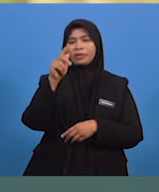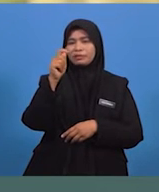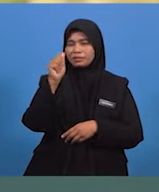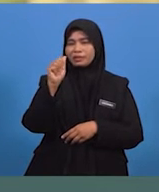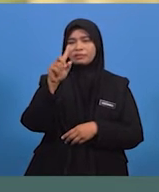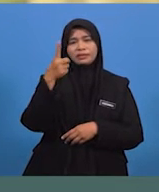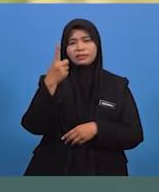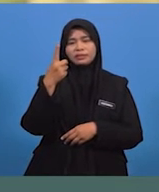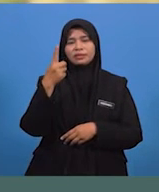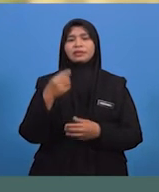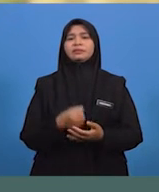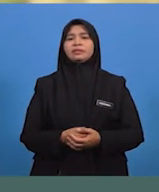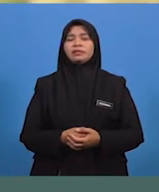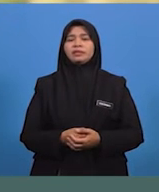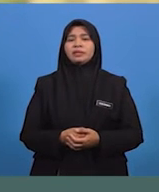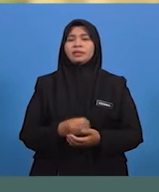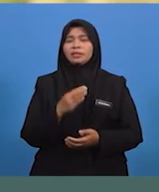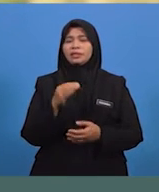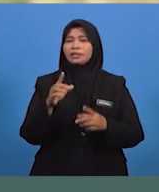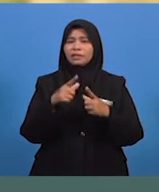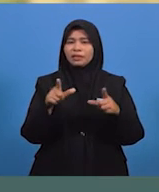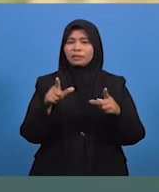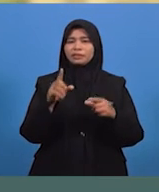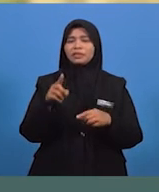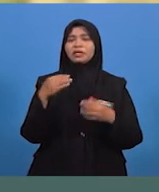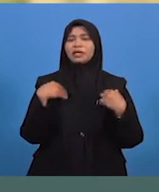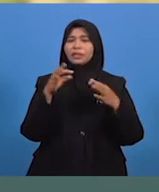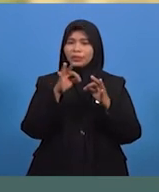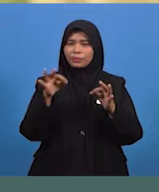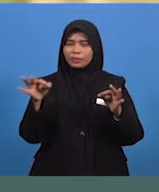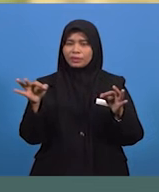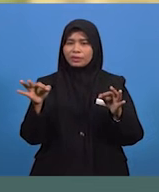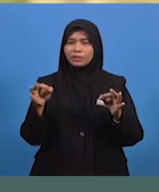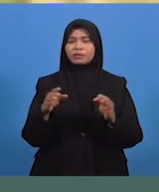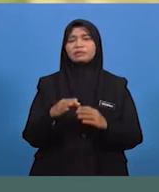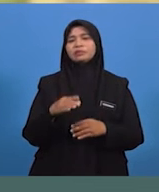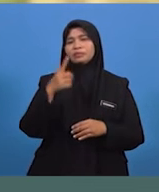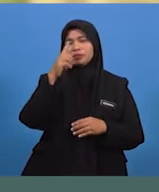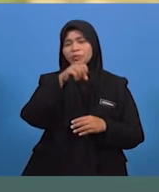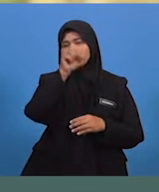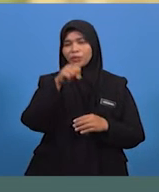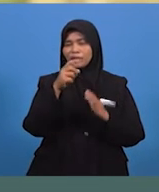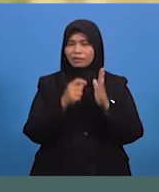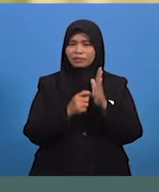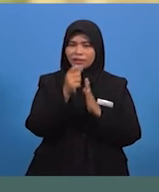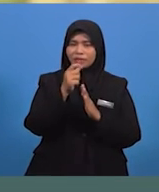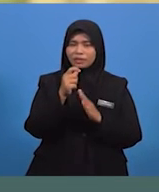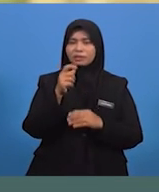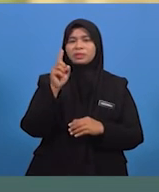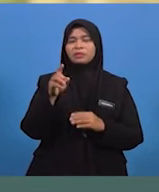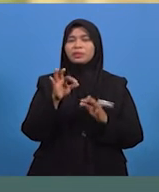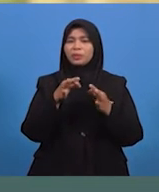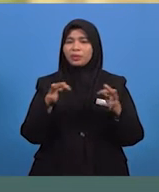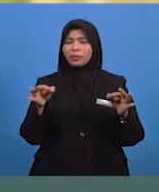soalan-soalan aras sederhana perlu disertakan dengan huraian. Bagi soalan beraras tinggi pula, perlu